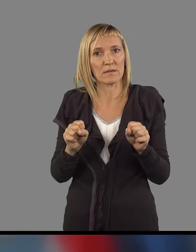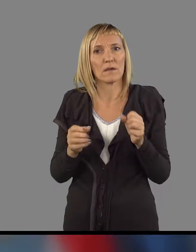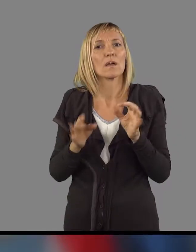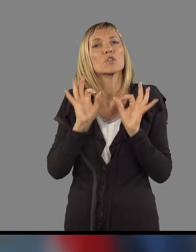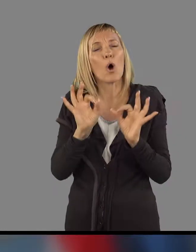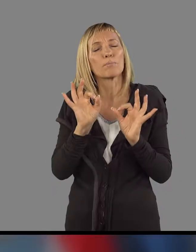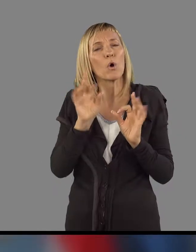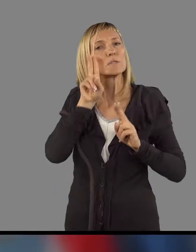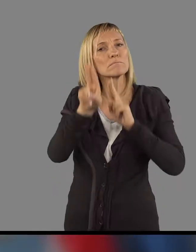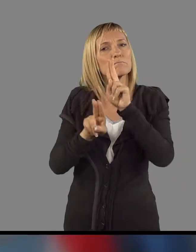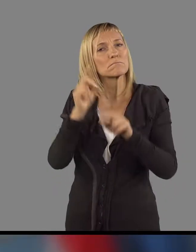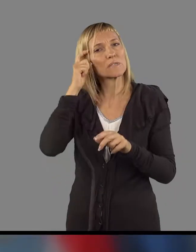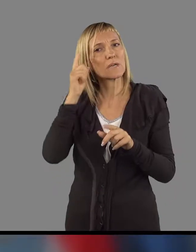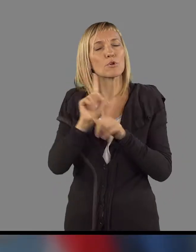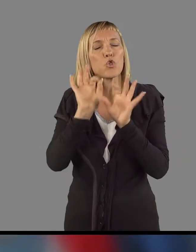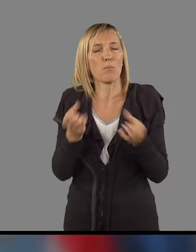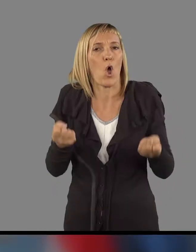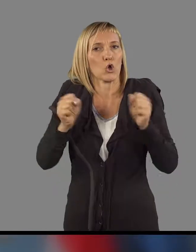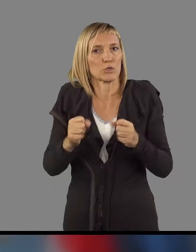zakrbnostjo dobrega gospodarja.